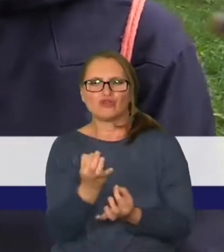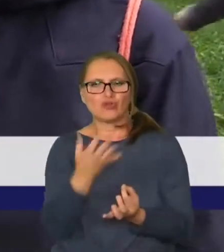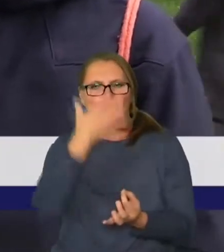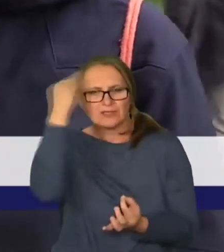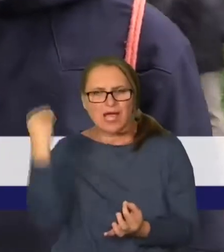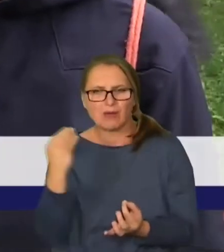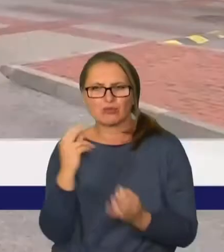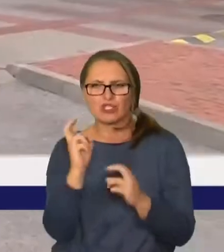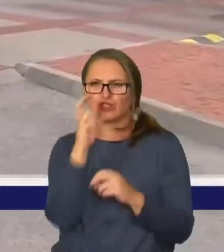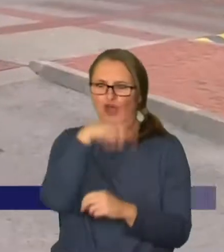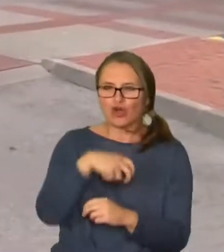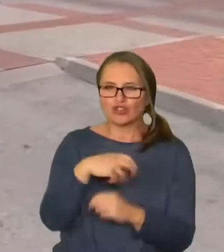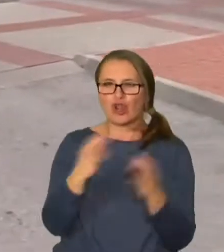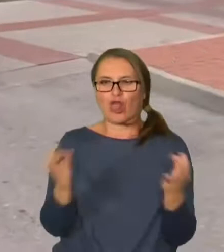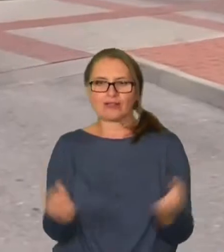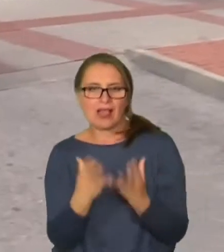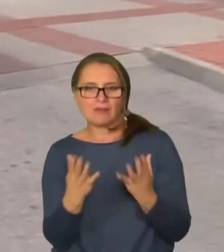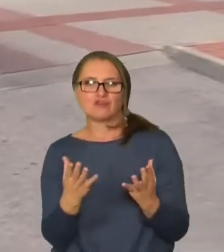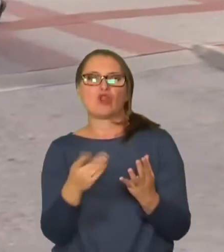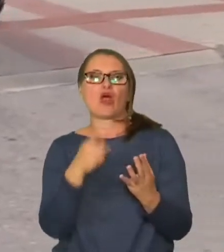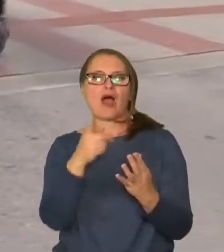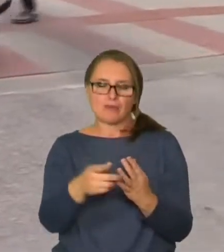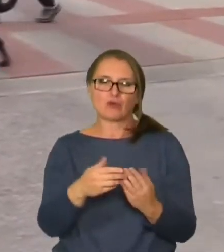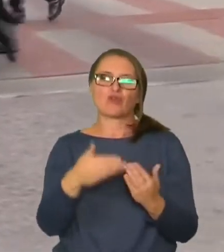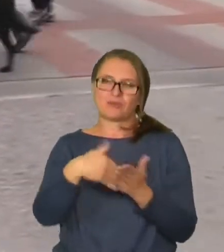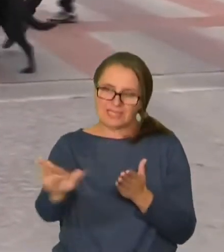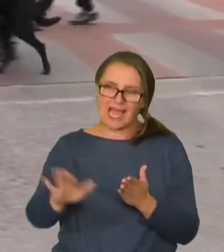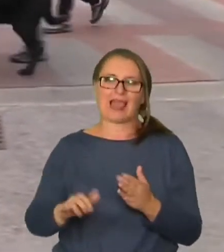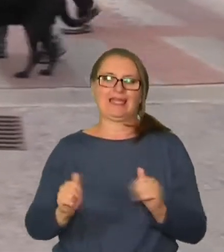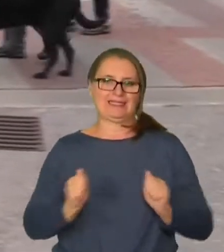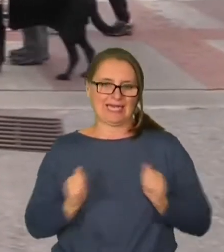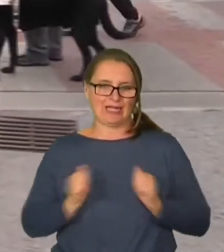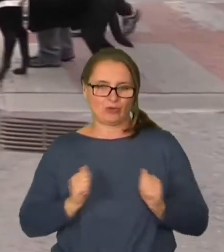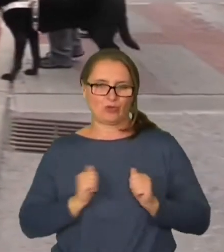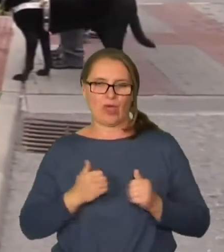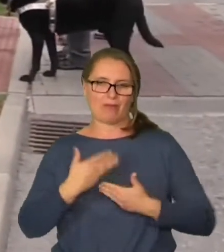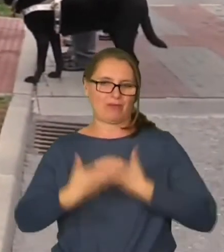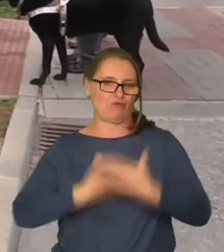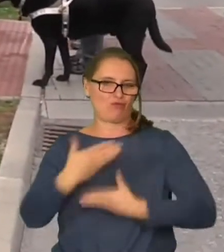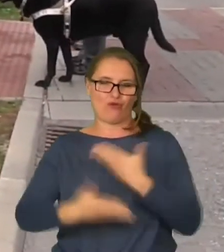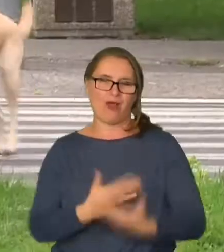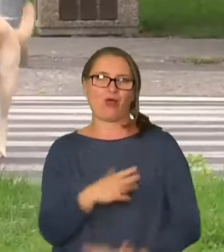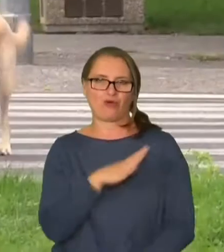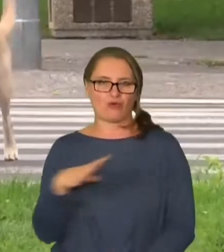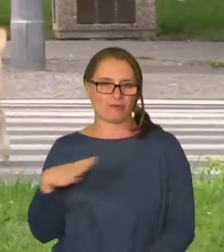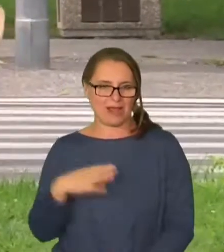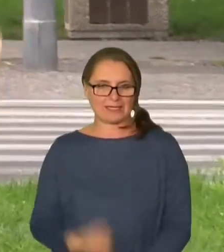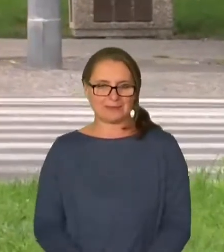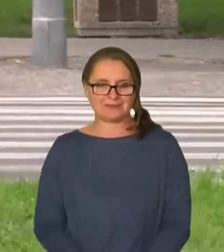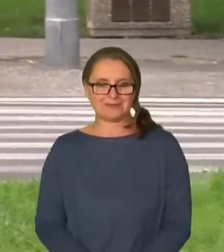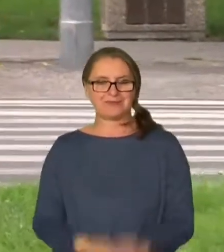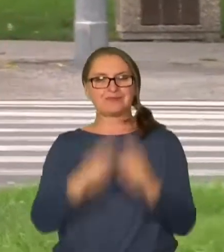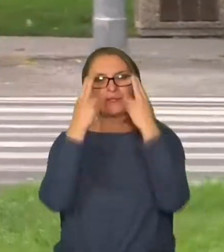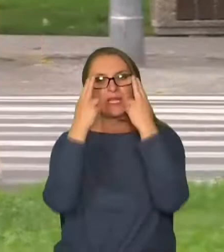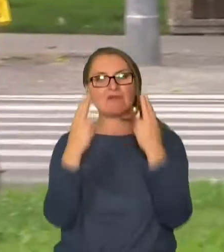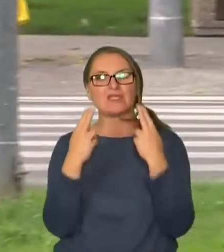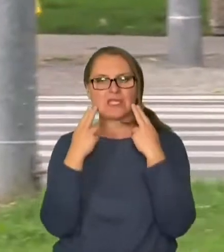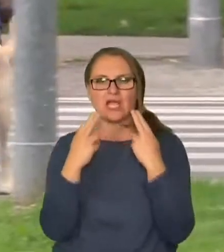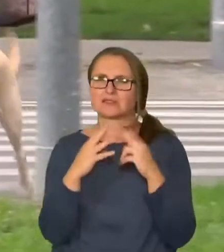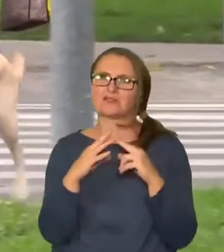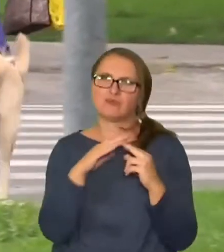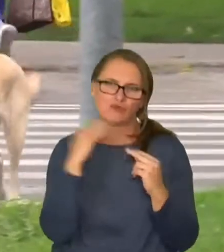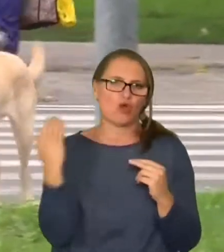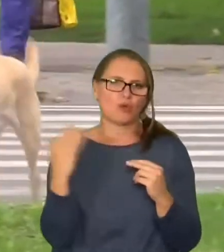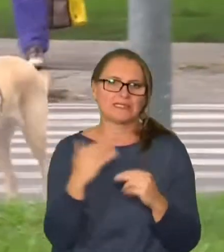trošku zhoršilo, nezhoršilo a na tom celý ten týždeň potom pracujeme, aby to zase fungovalo tak, ako to má fungovať. Nevidiaci sú v mnohom samostatní.